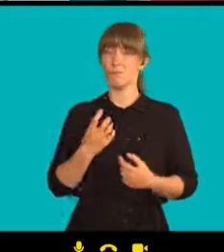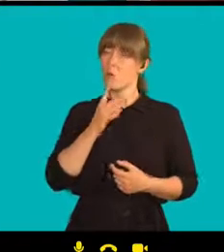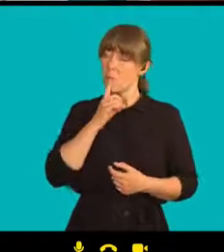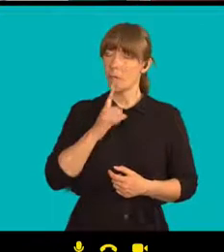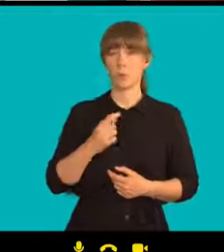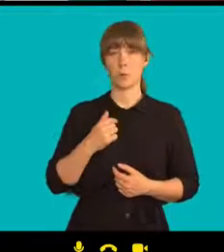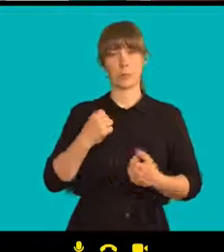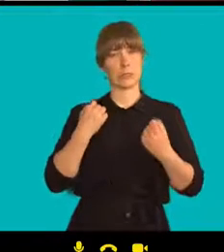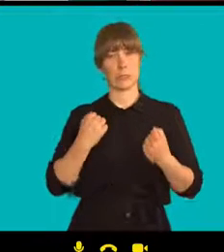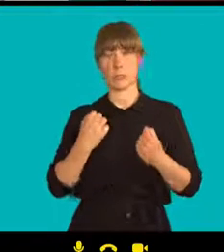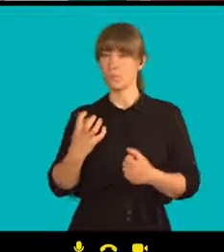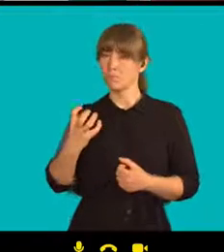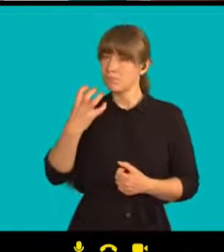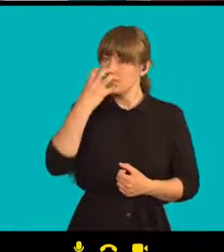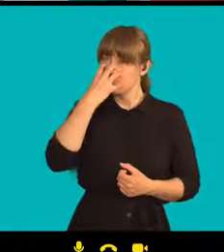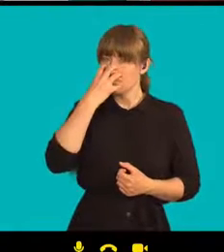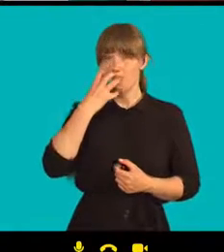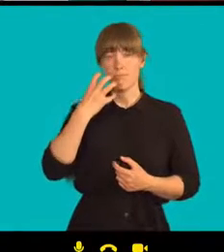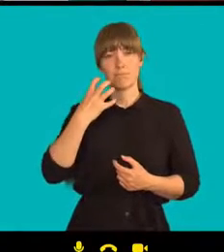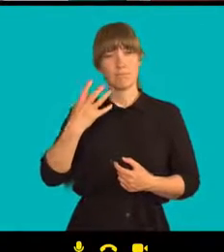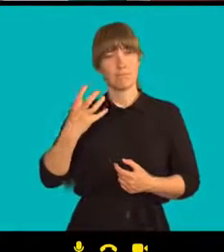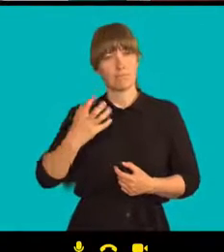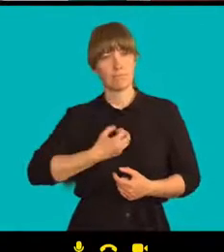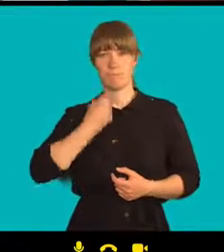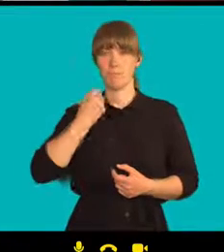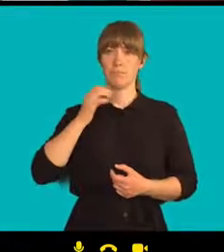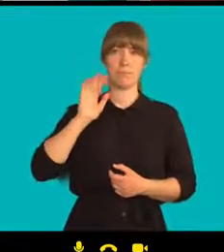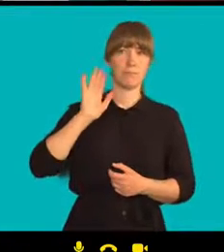Opravdu mě štvej jeho chování